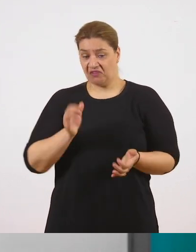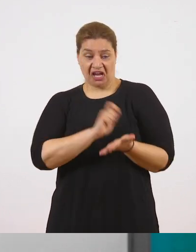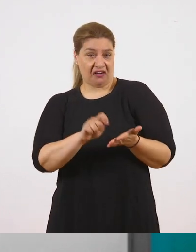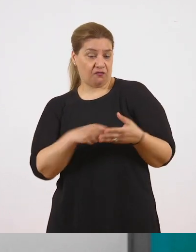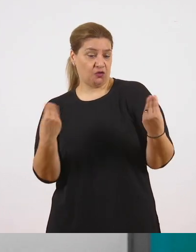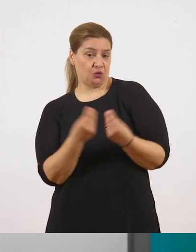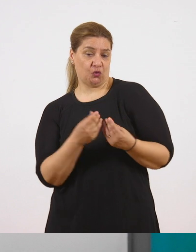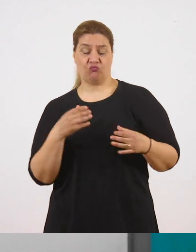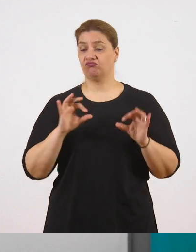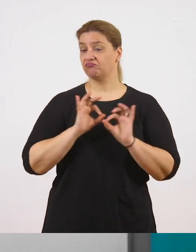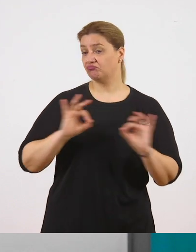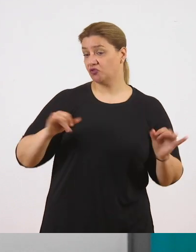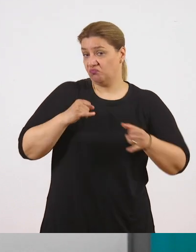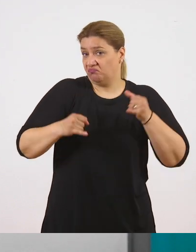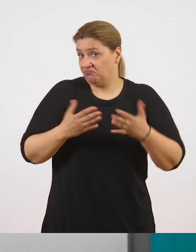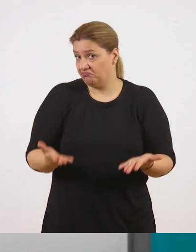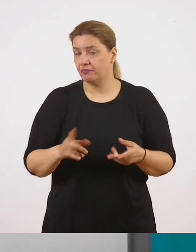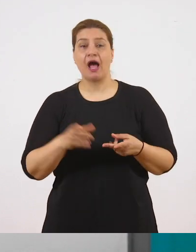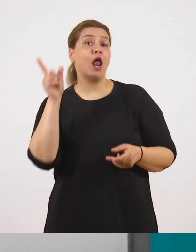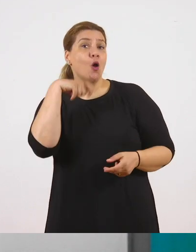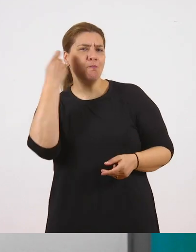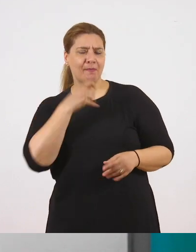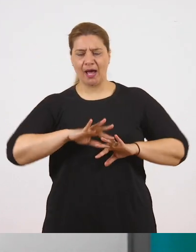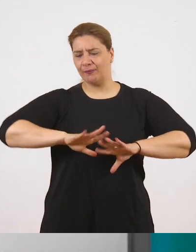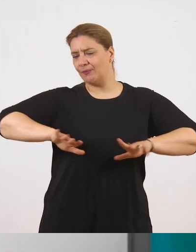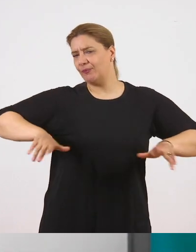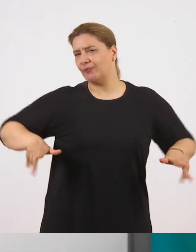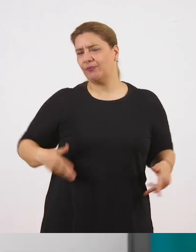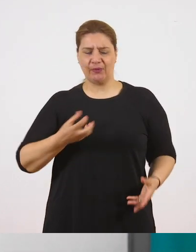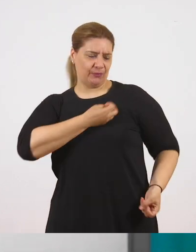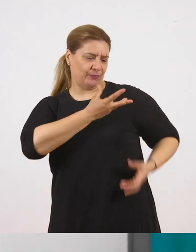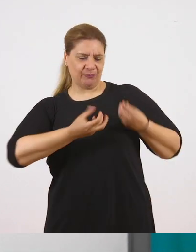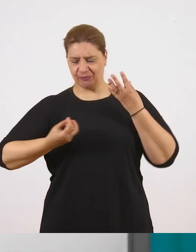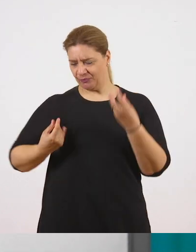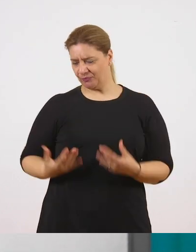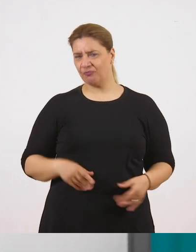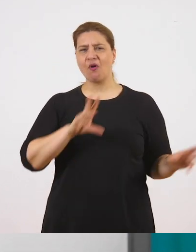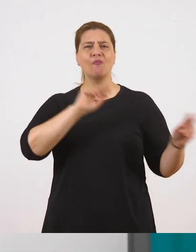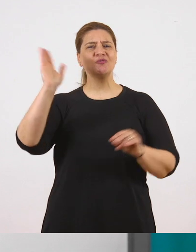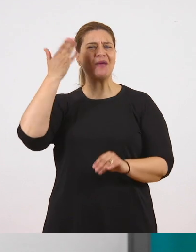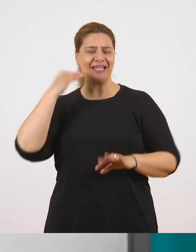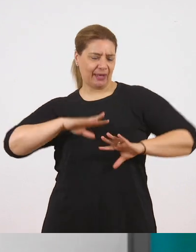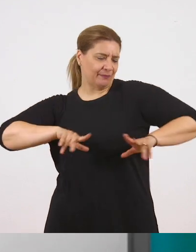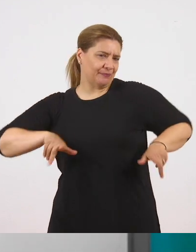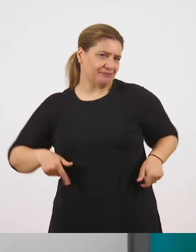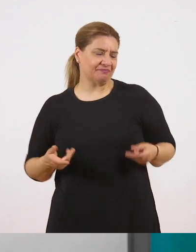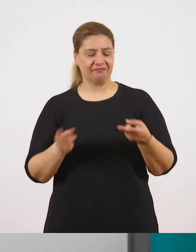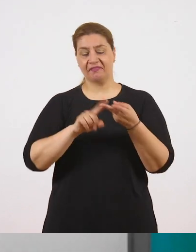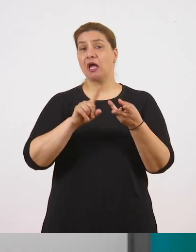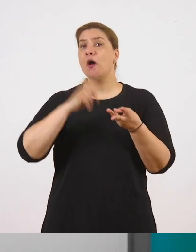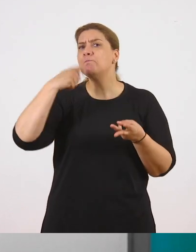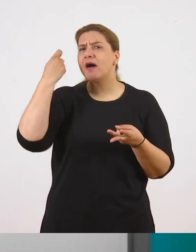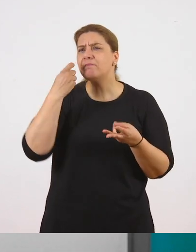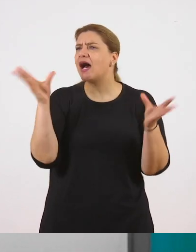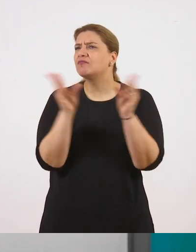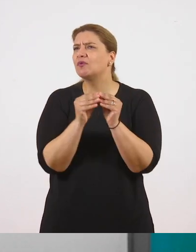μαμά που της αρέσει να φοράει αέρινα, λουλουδάτα, φορέματα και μοιάζει με τις μαμάδες του παρελθόντος. Έχετε μια μαμά που